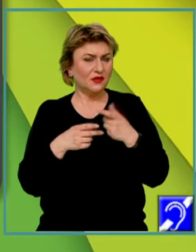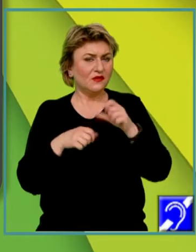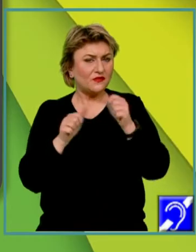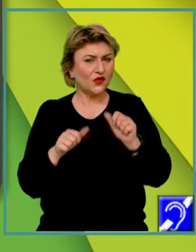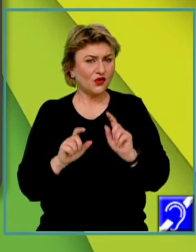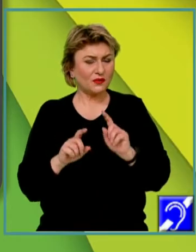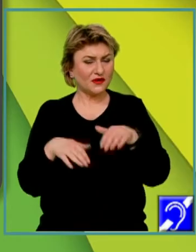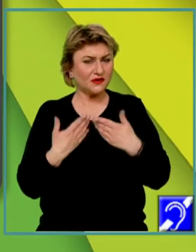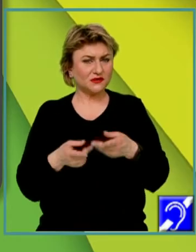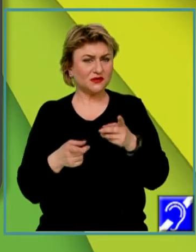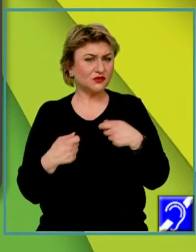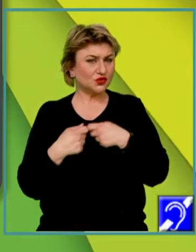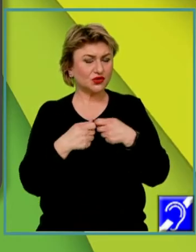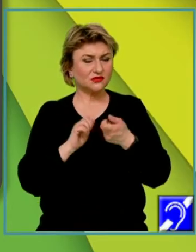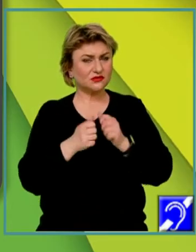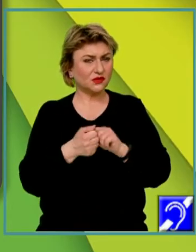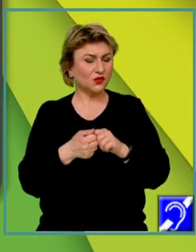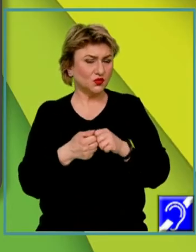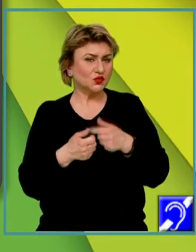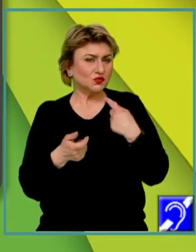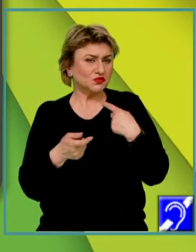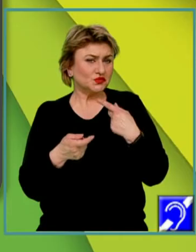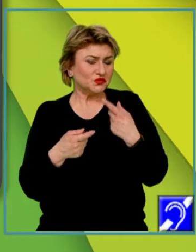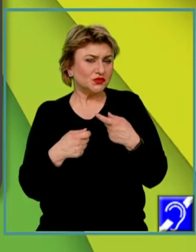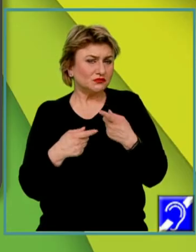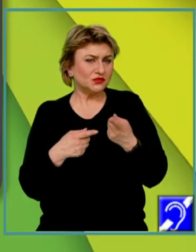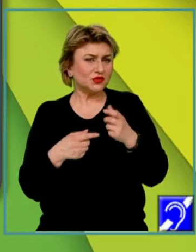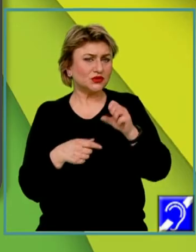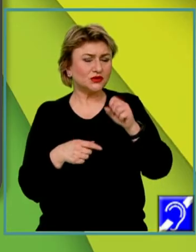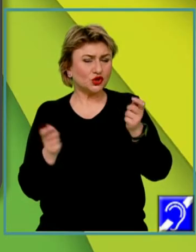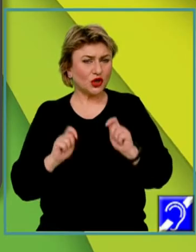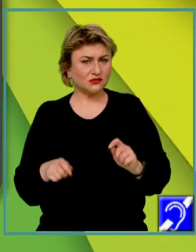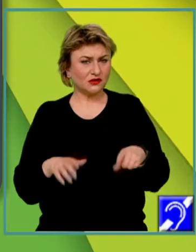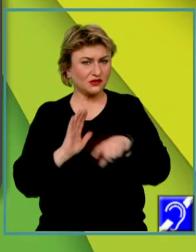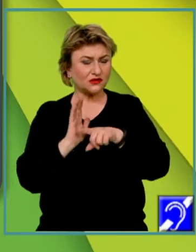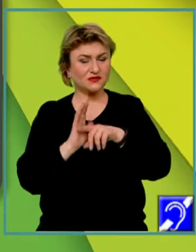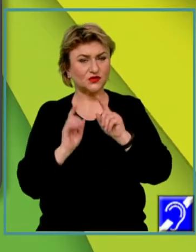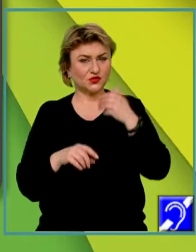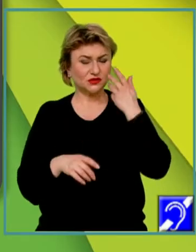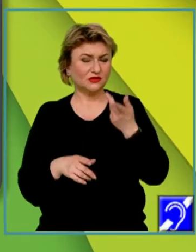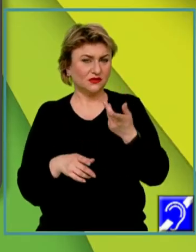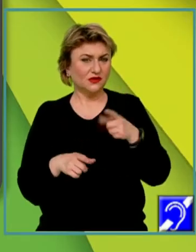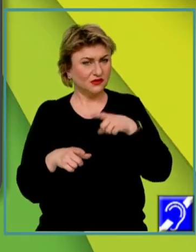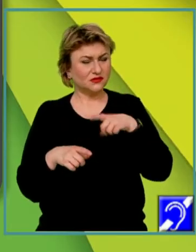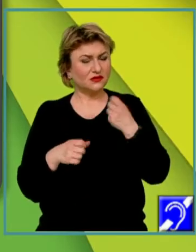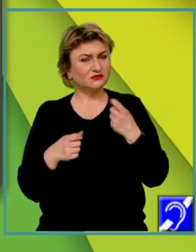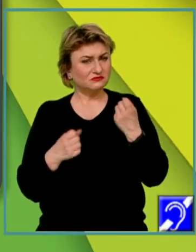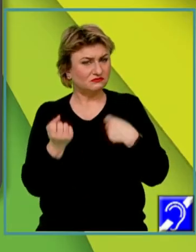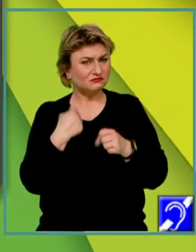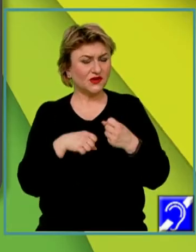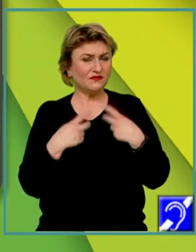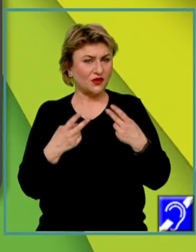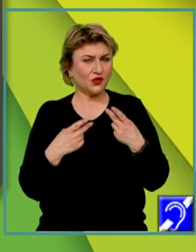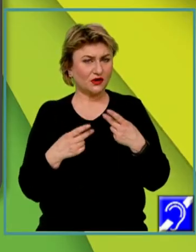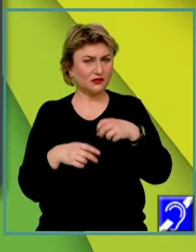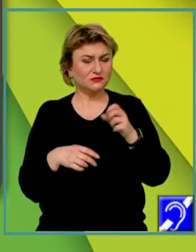societate sau despre socializarea negativă, atunci când există conflict între comportament și regulile sau valorile sociale.